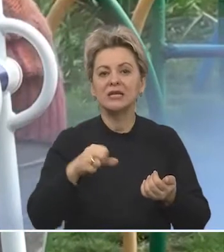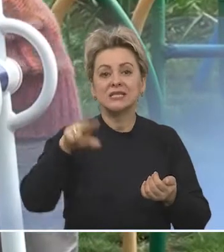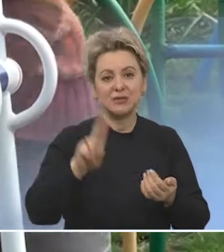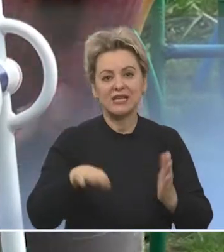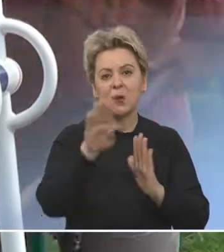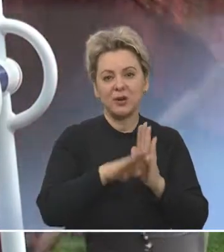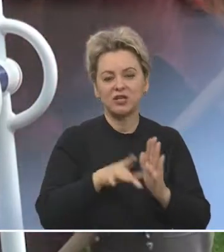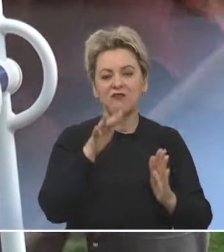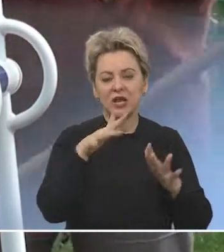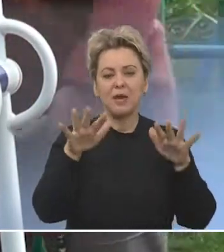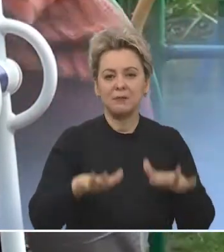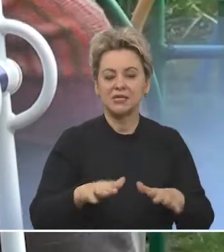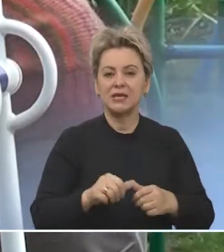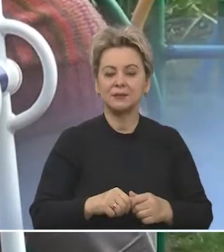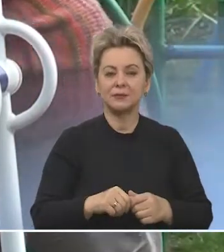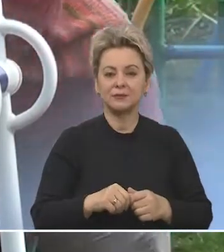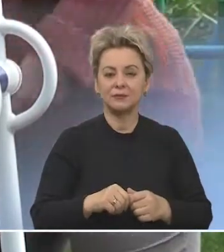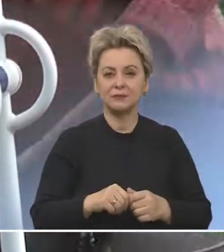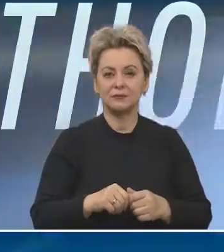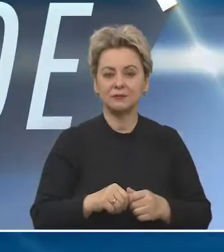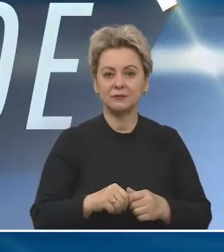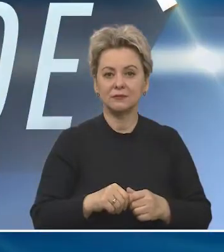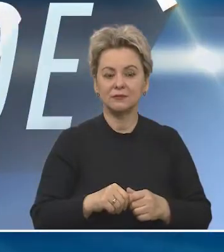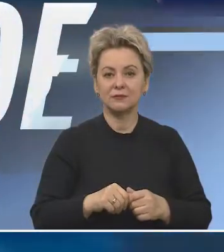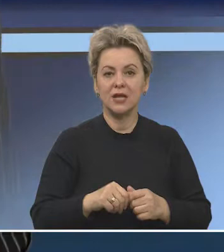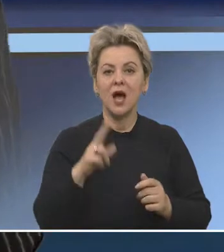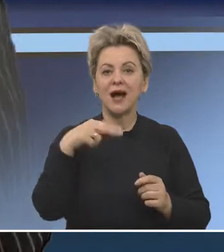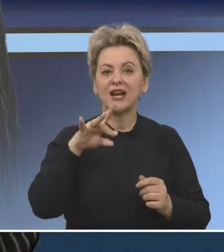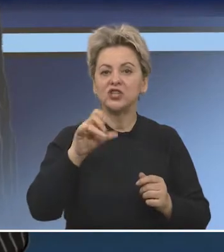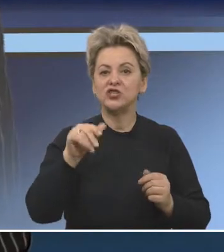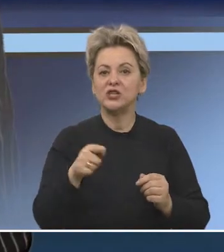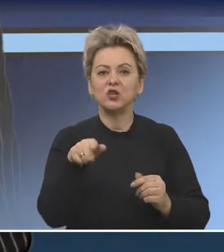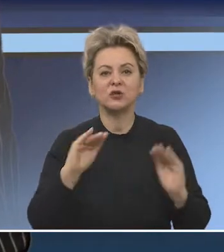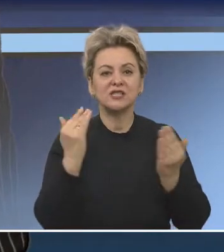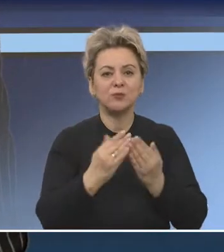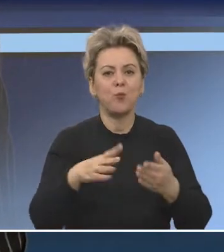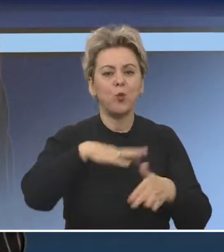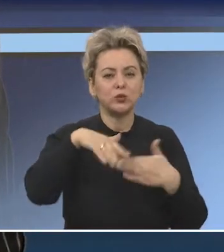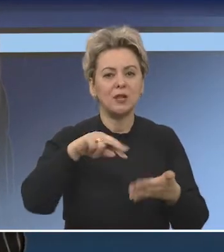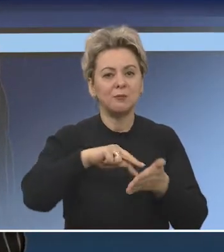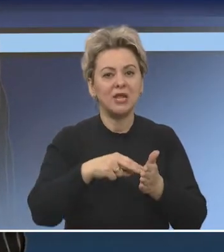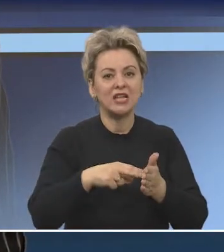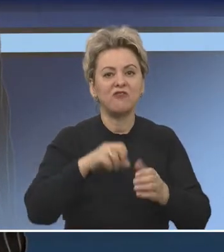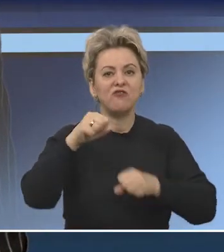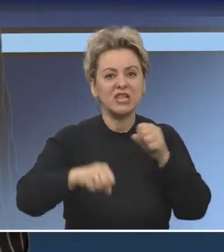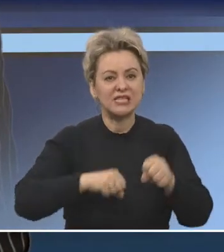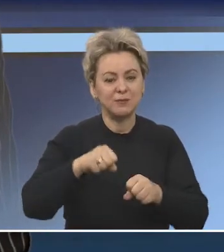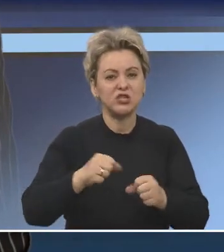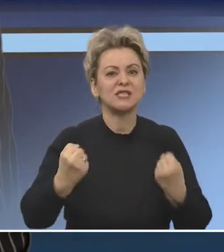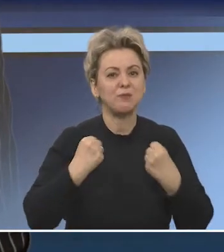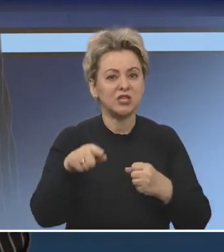Артем Мирошников. Специально для программы «Время местное». Карантин немного спутал и планы юных сальских